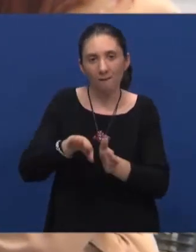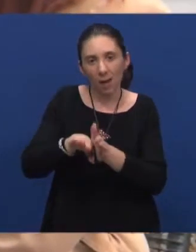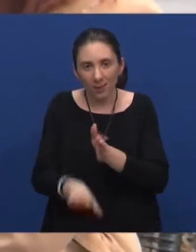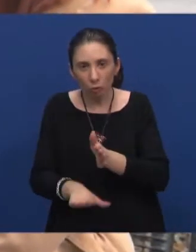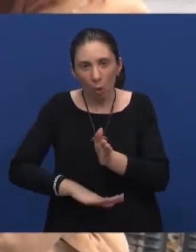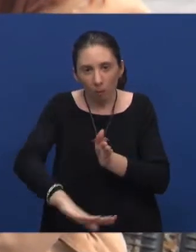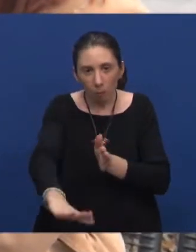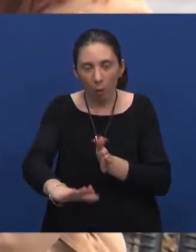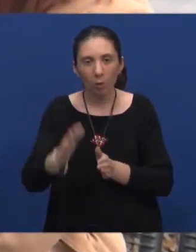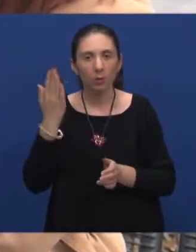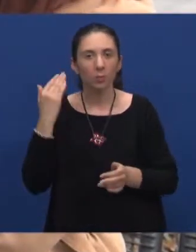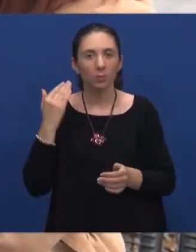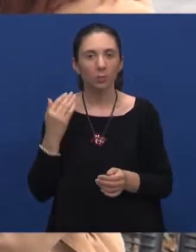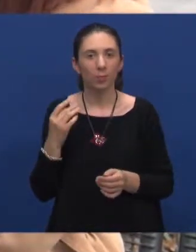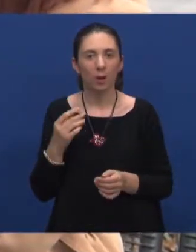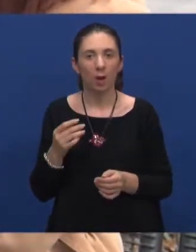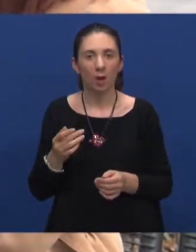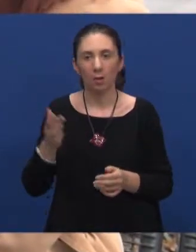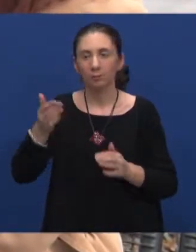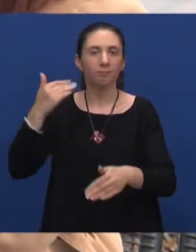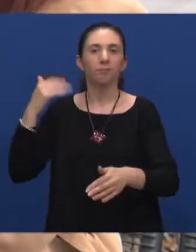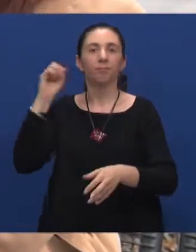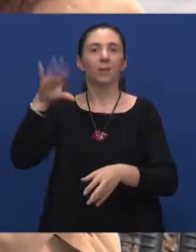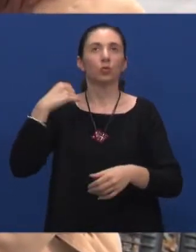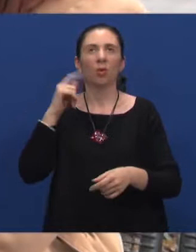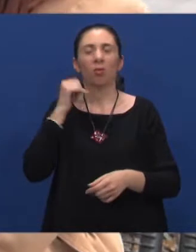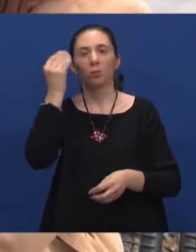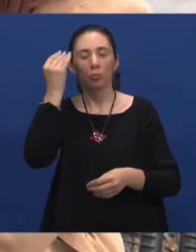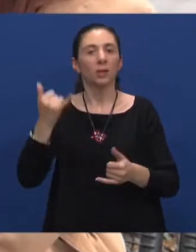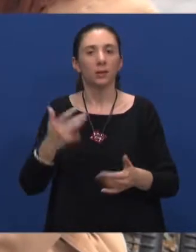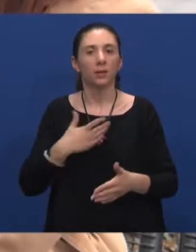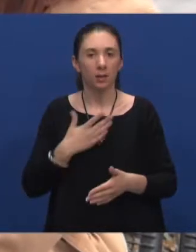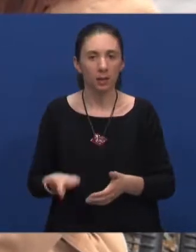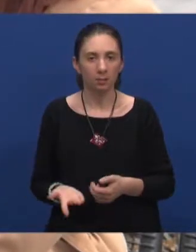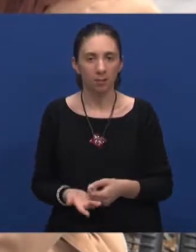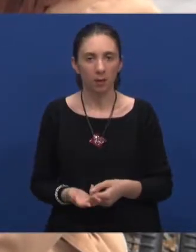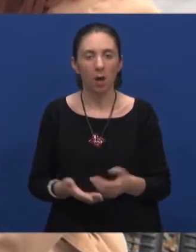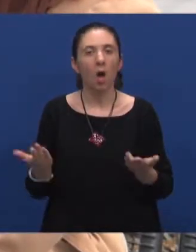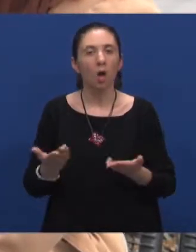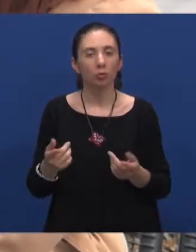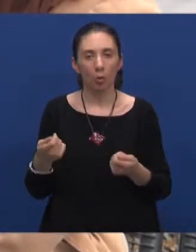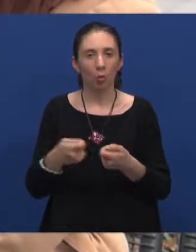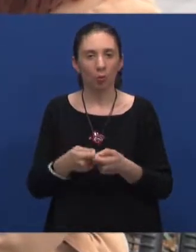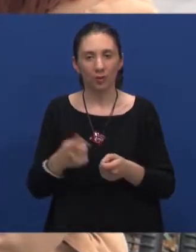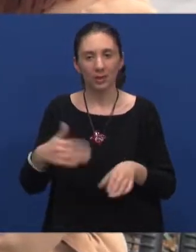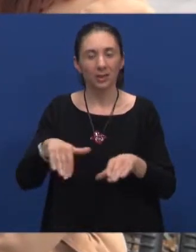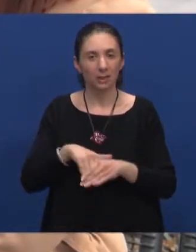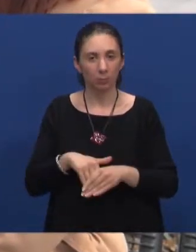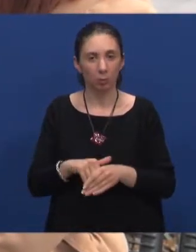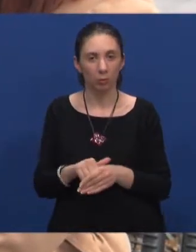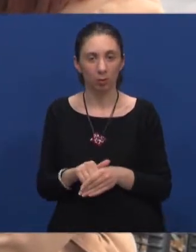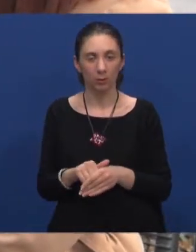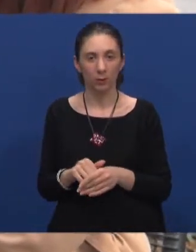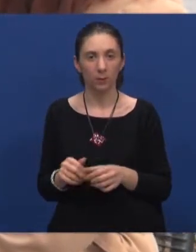koji su bili, recimo, nezamislivi za 15 godina. A što se tiče zapošljavanja?